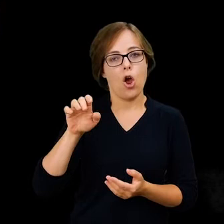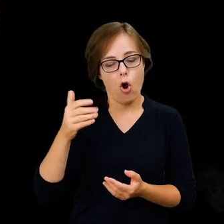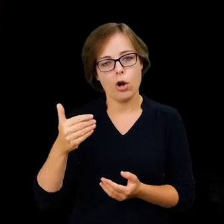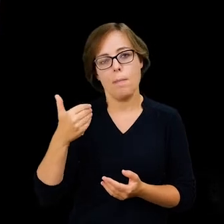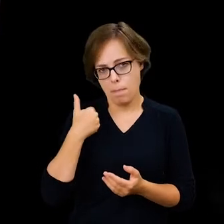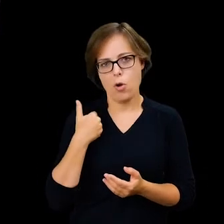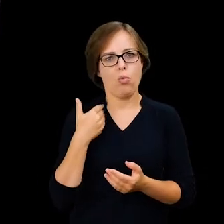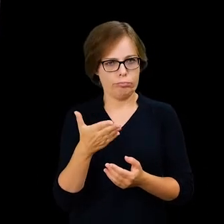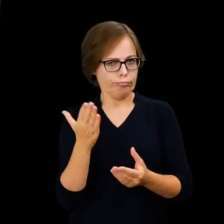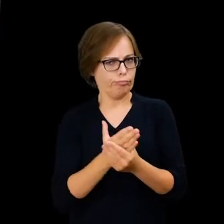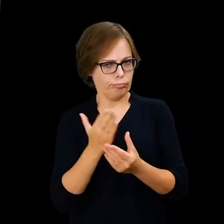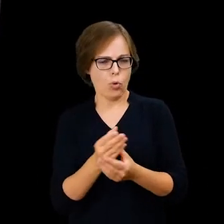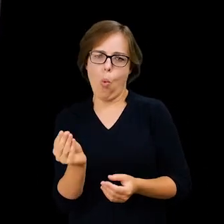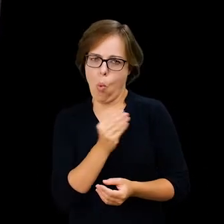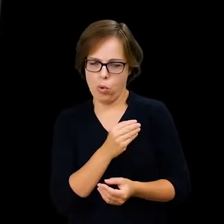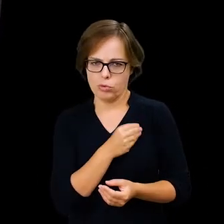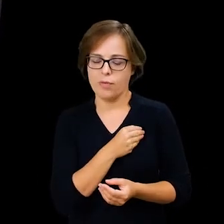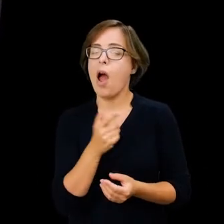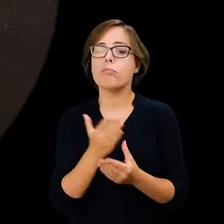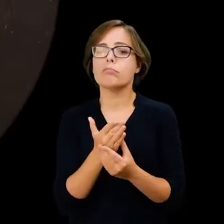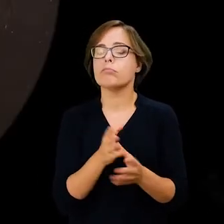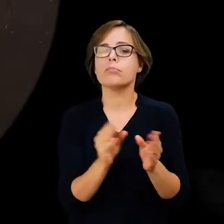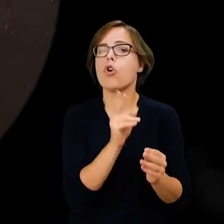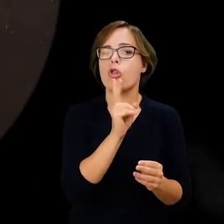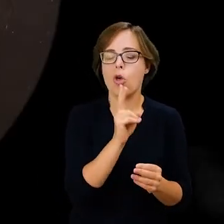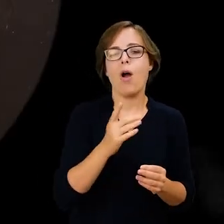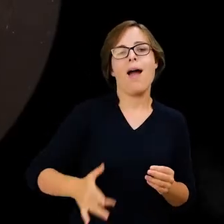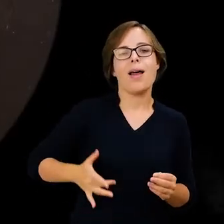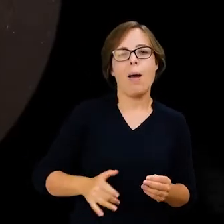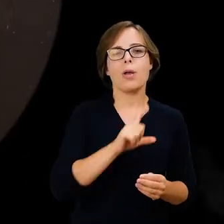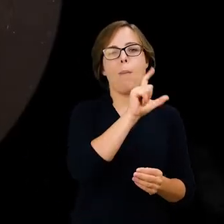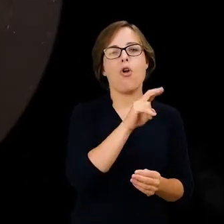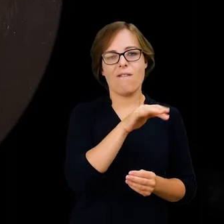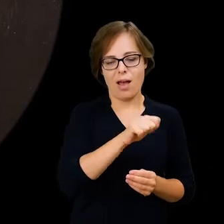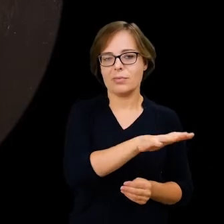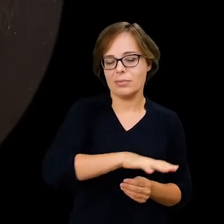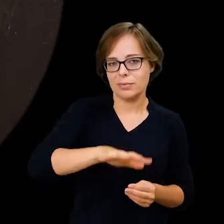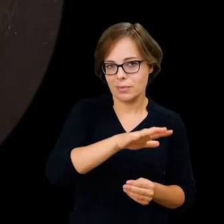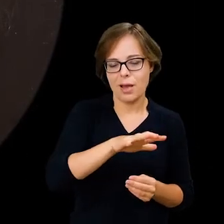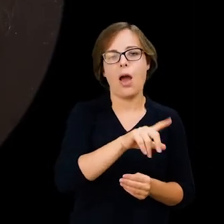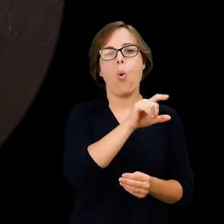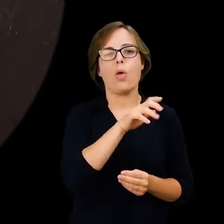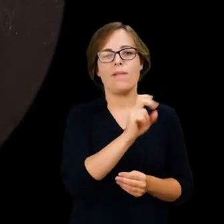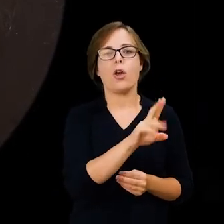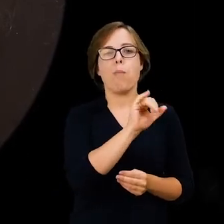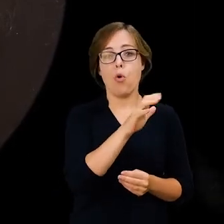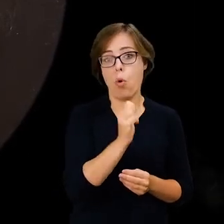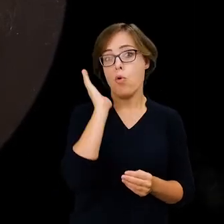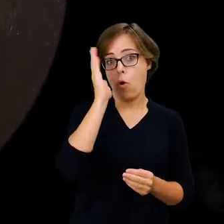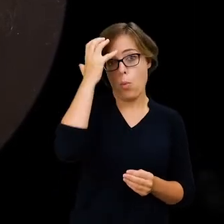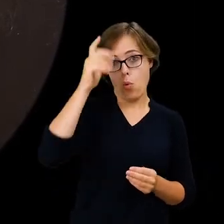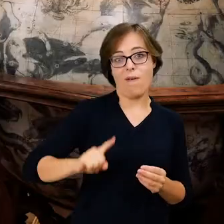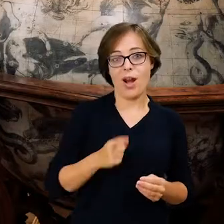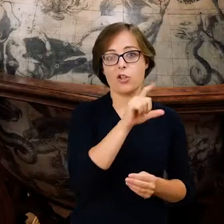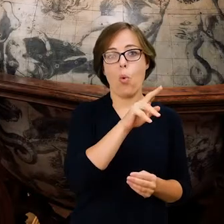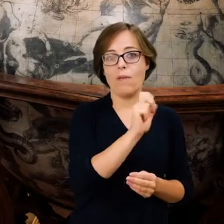grał bardzo uczciwie z hrabią Prowansji Ludwikiem Burbonem, późniejszym królem Francji Ludwikiem XVIII.